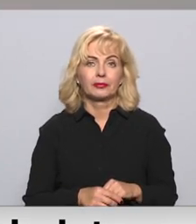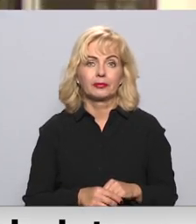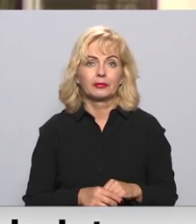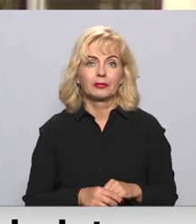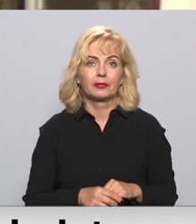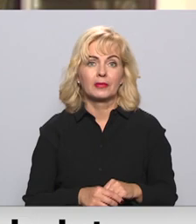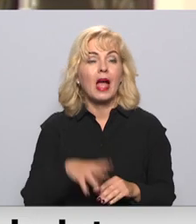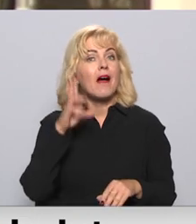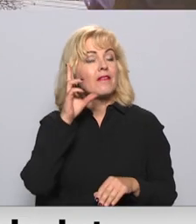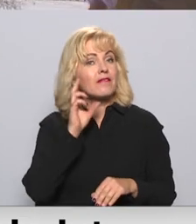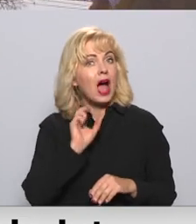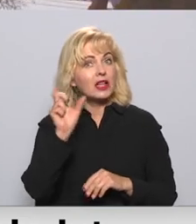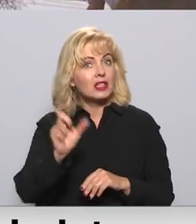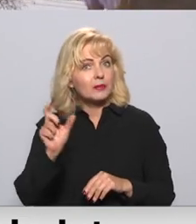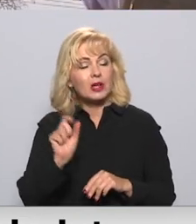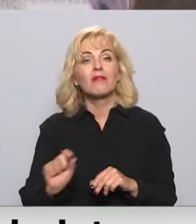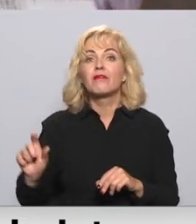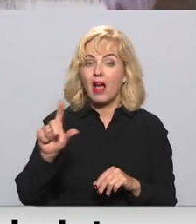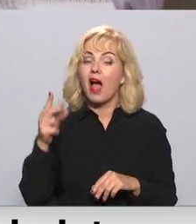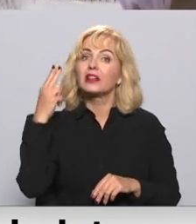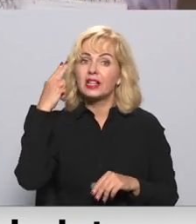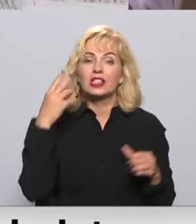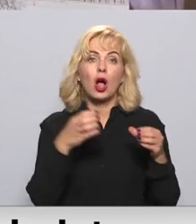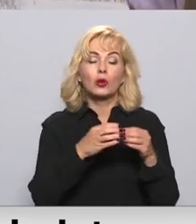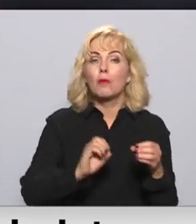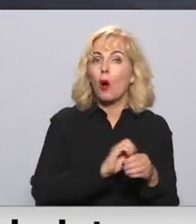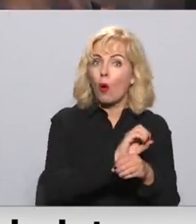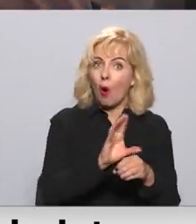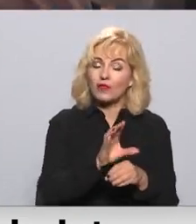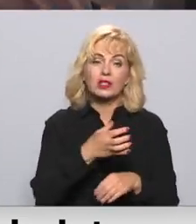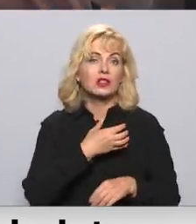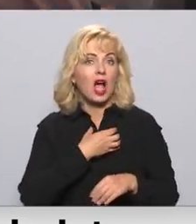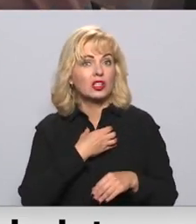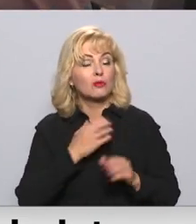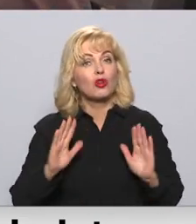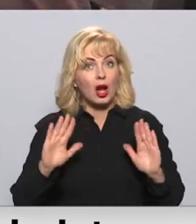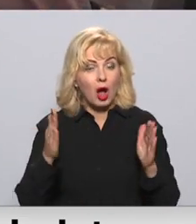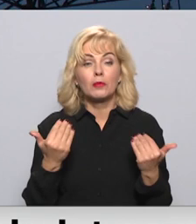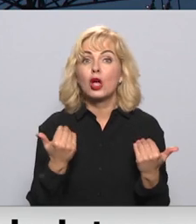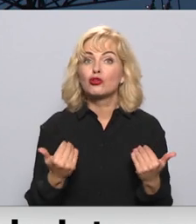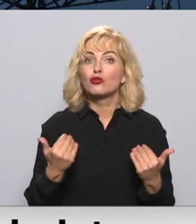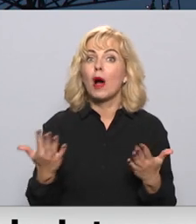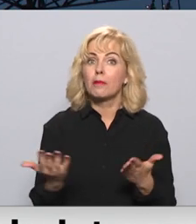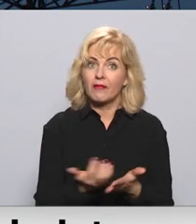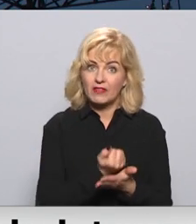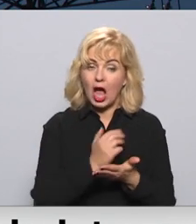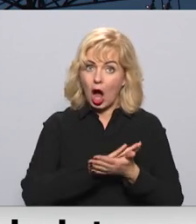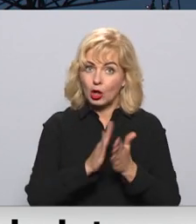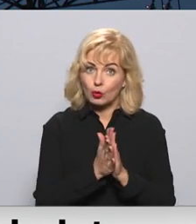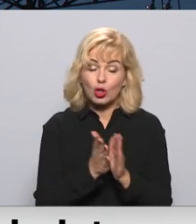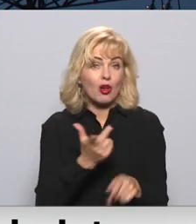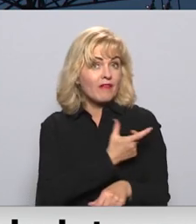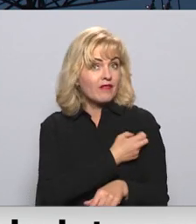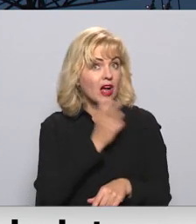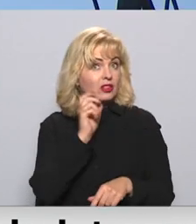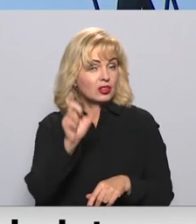Vecāgu gadagājumu cilvēki ir vislielākā riska grupa COVID-19 saslimšanas gadījumā. Šodien panāktā vienošanās paredz vakcinātiem